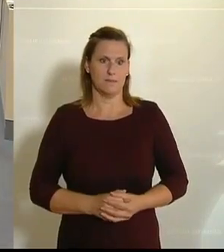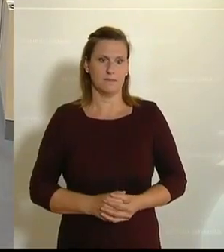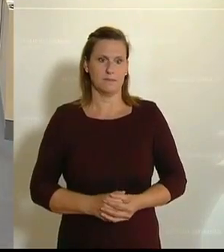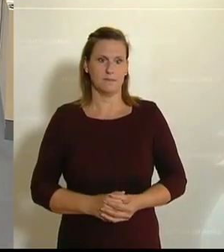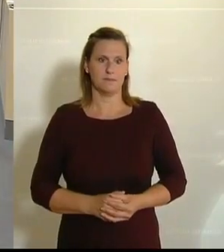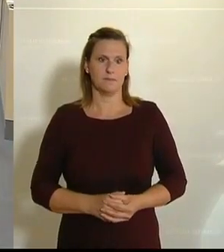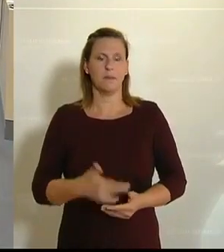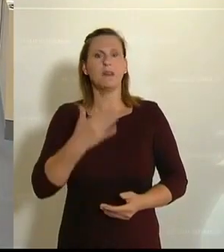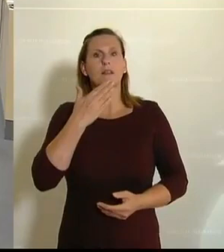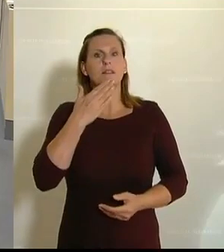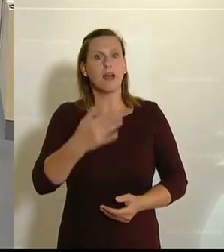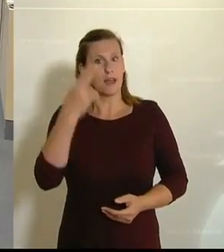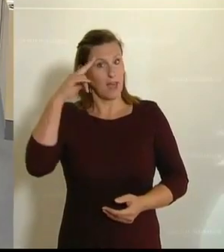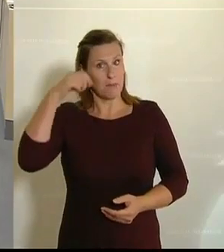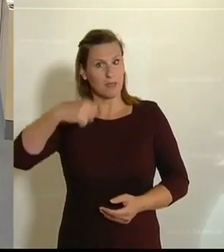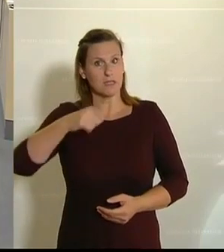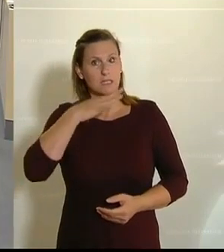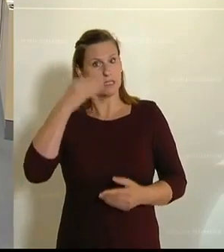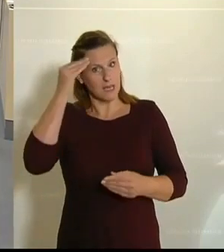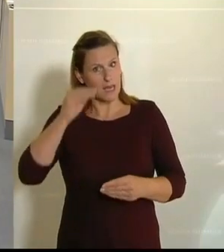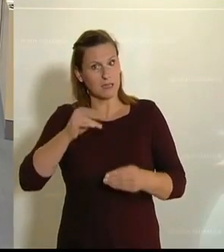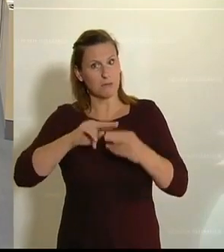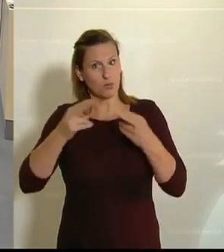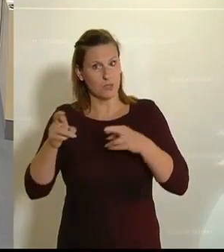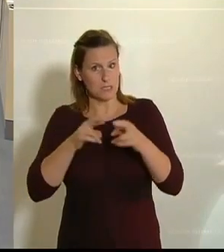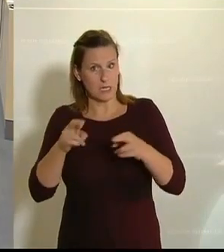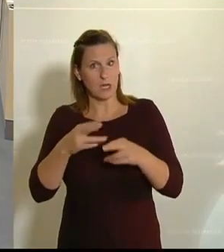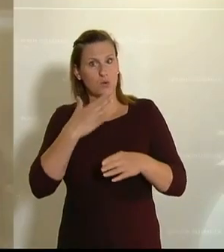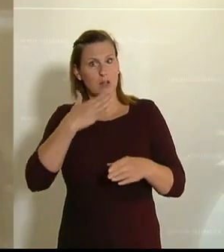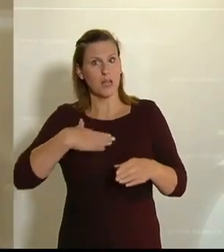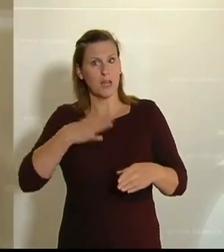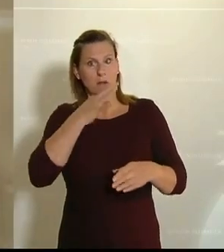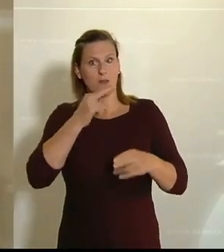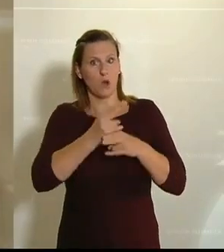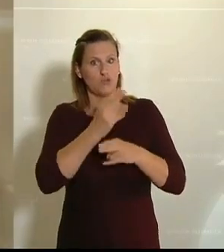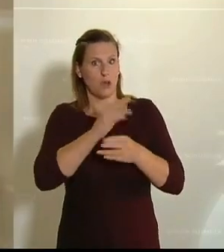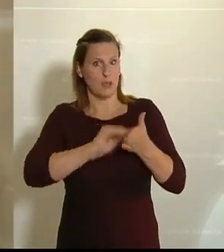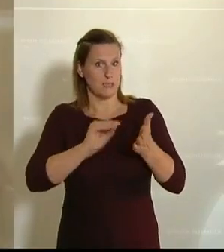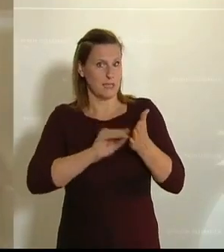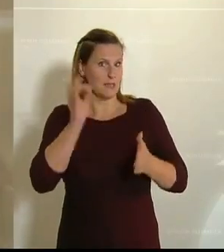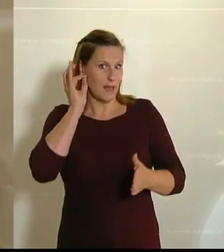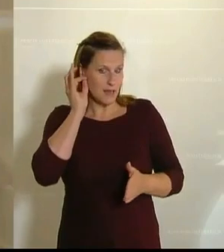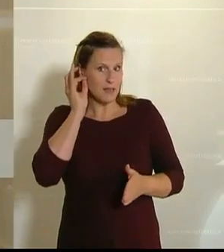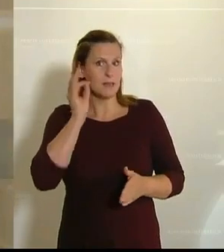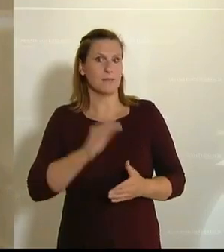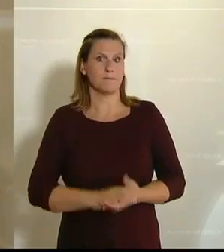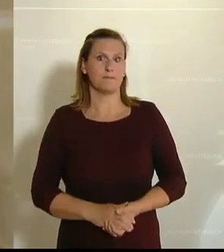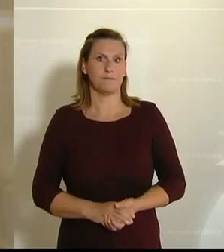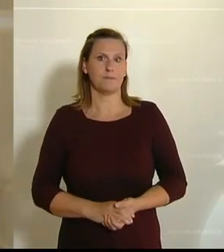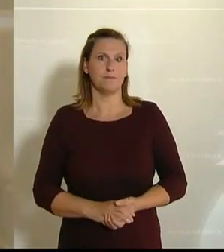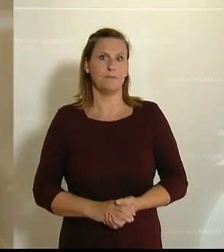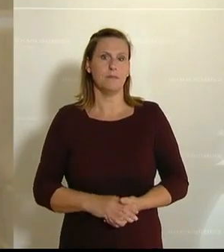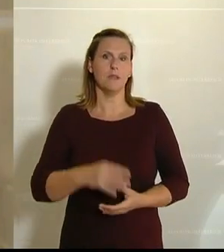Ja, danke, Herr Präsident, sehr geehrte Bundesregierung, liebe Frau Staatssekretärin. Kunst und Kultur,